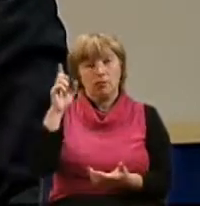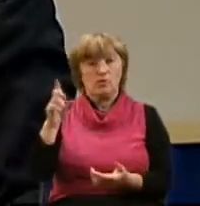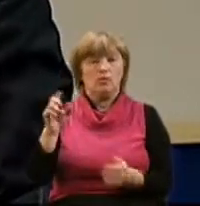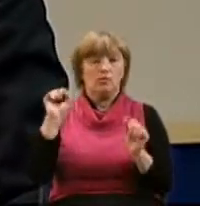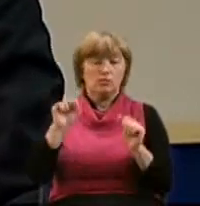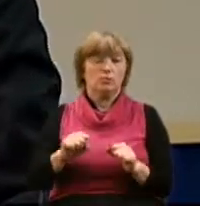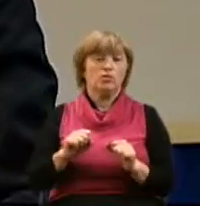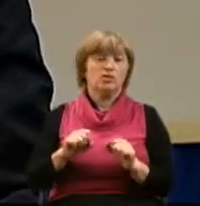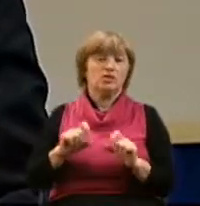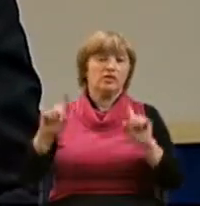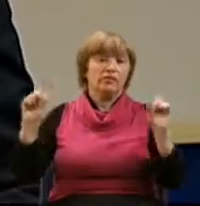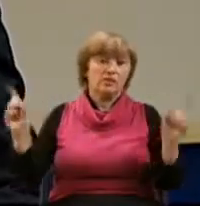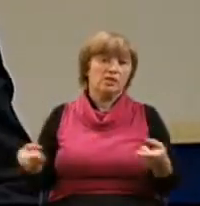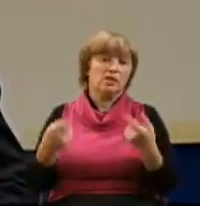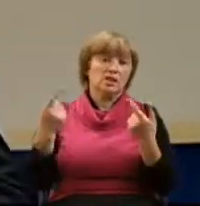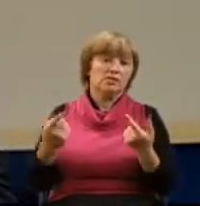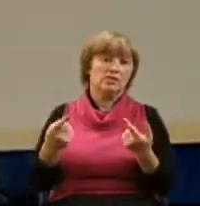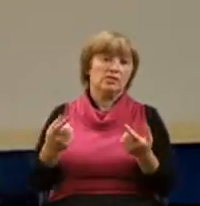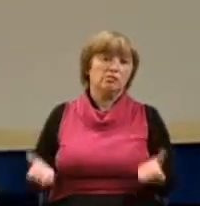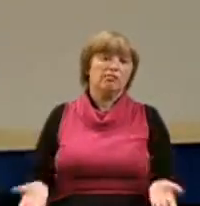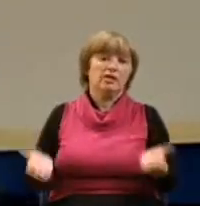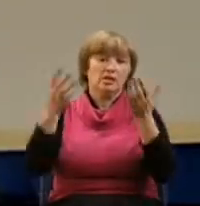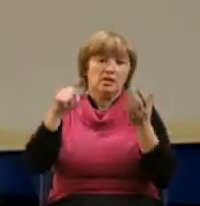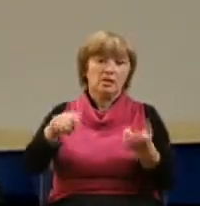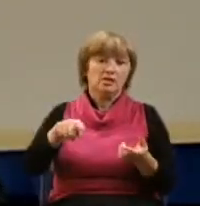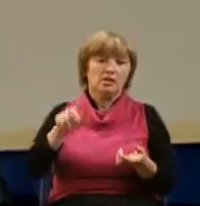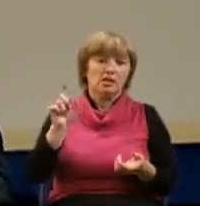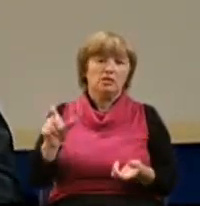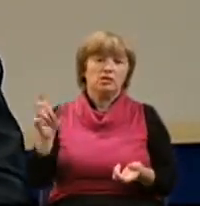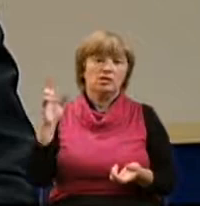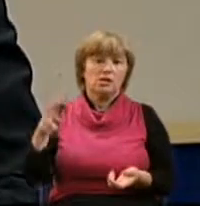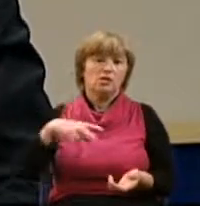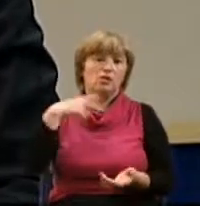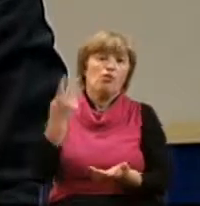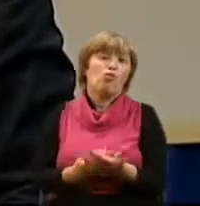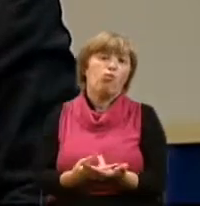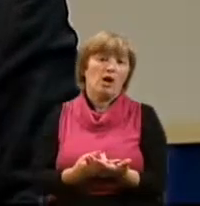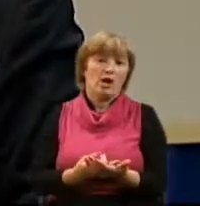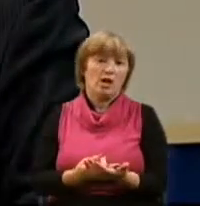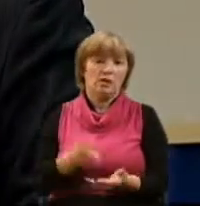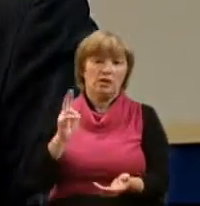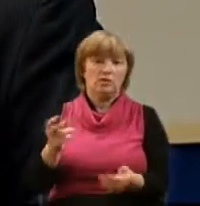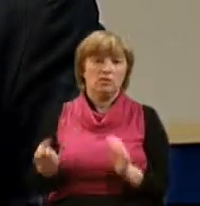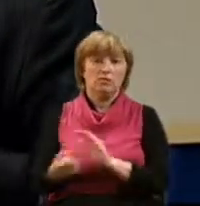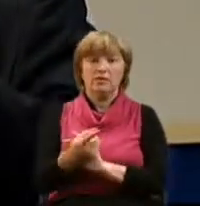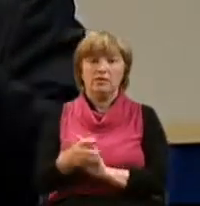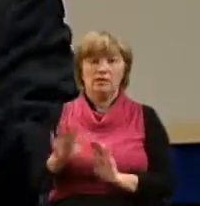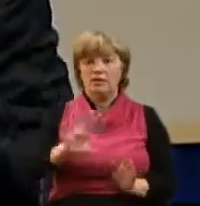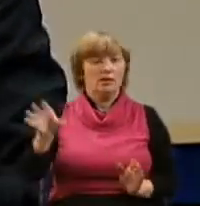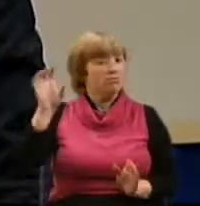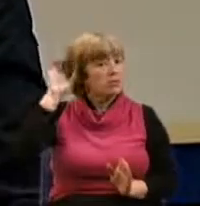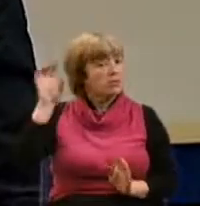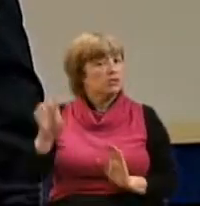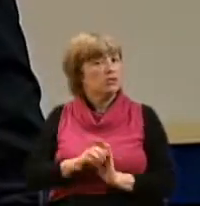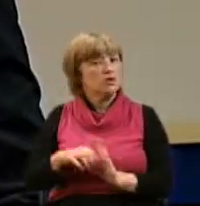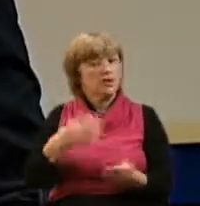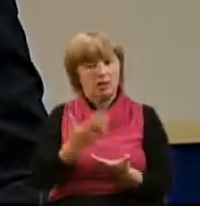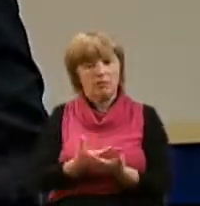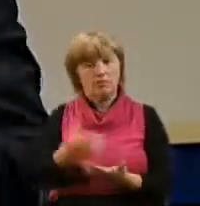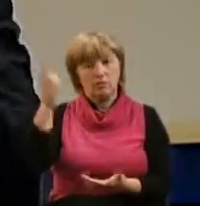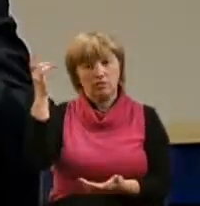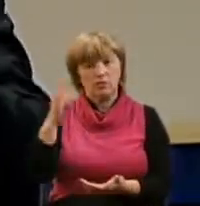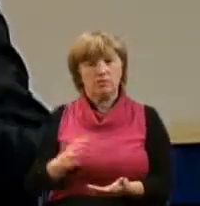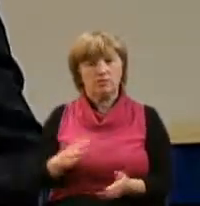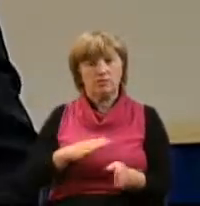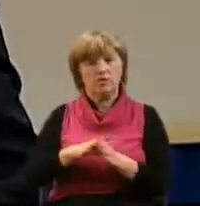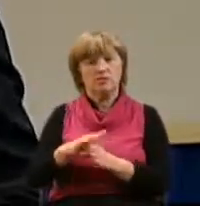силен восстановить и поднять тех людей, которые упали, которые проявили непослушание пред Господом,